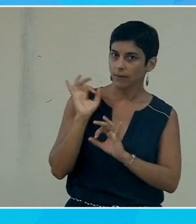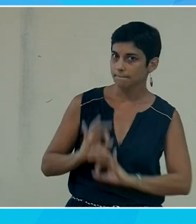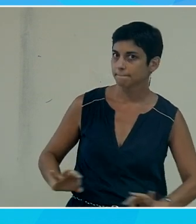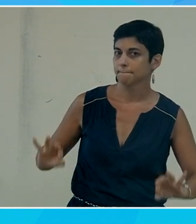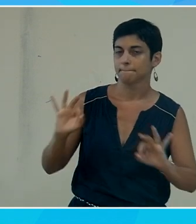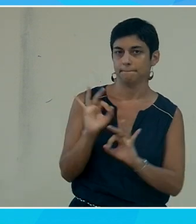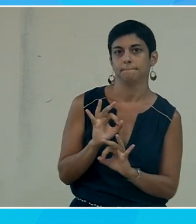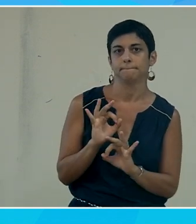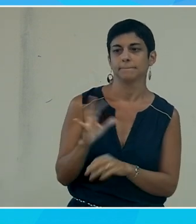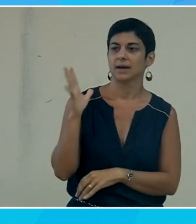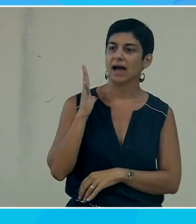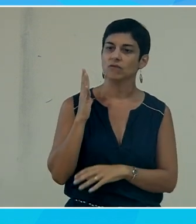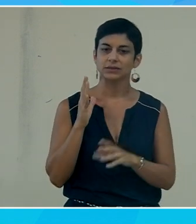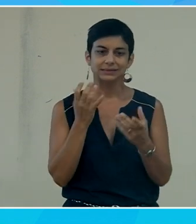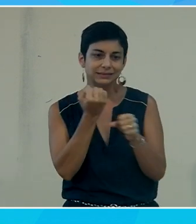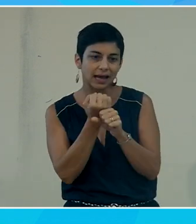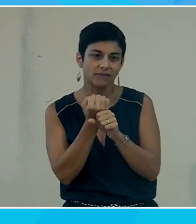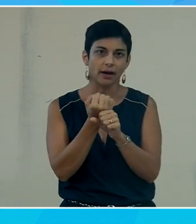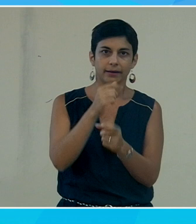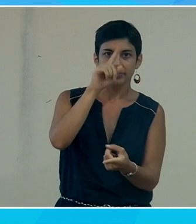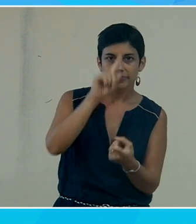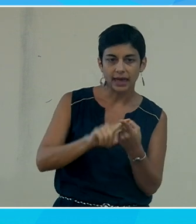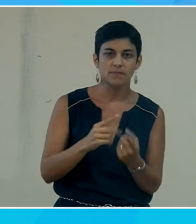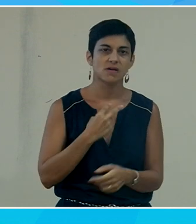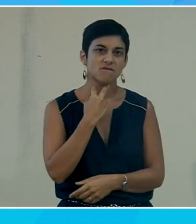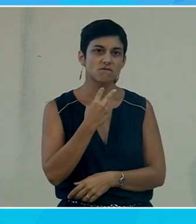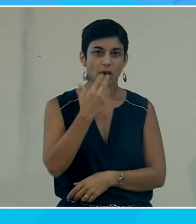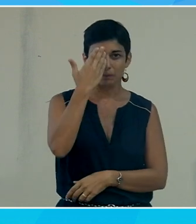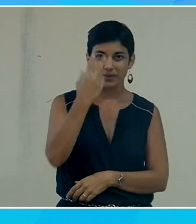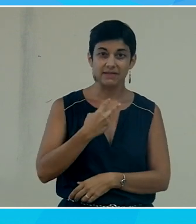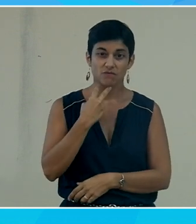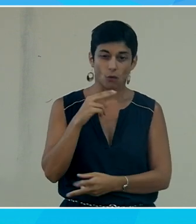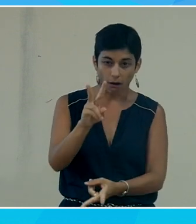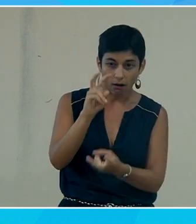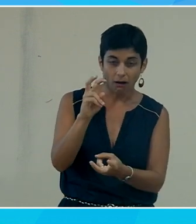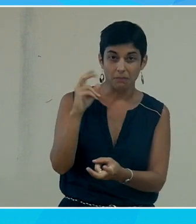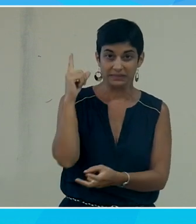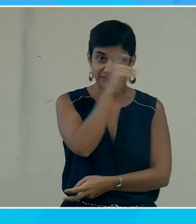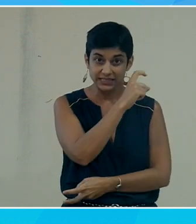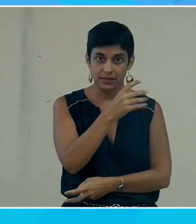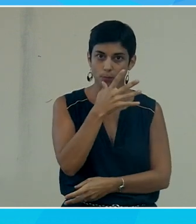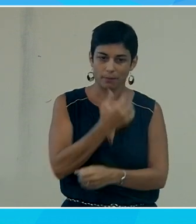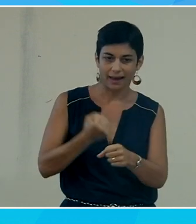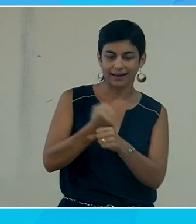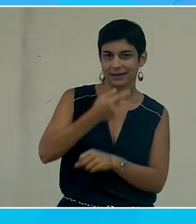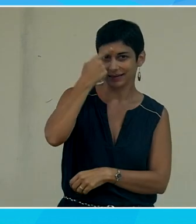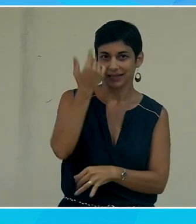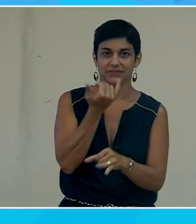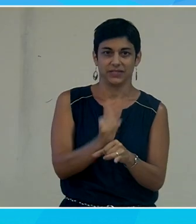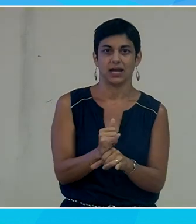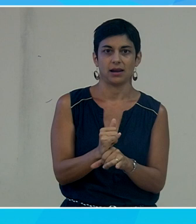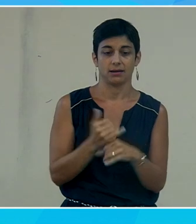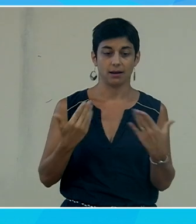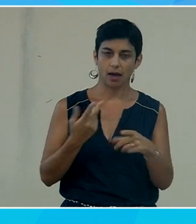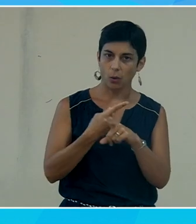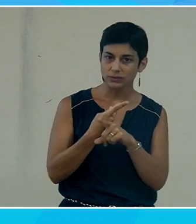interagir à la voix si la voix n'est pas bien capturée si on n pas d'intelligence artificielle ça ne marche pas et donc en fait on